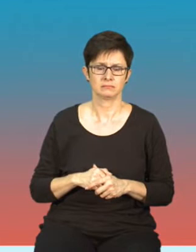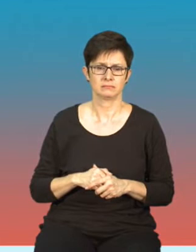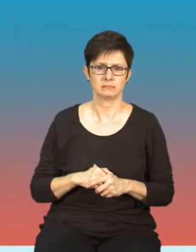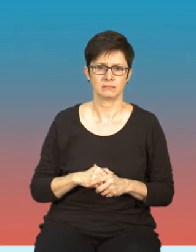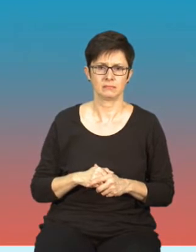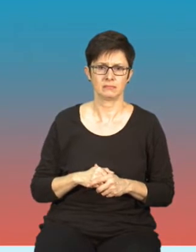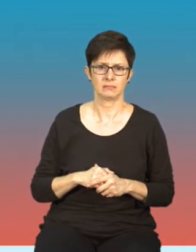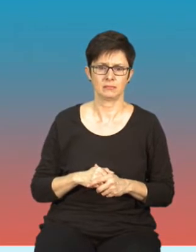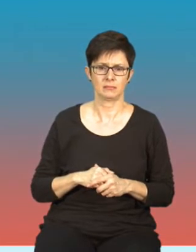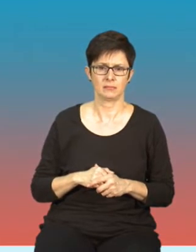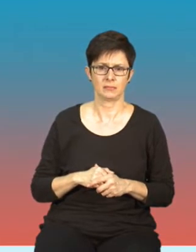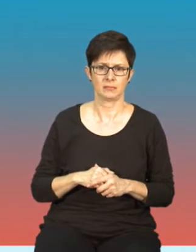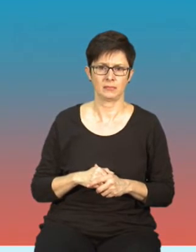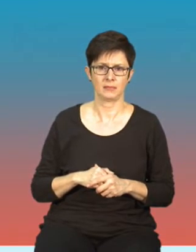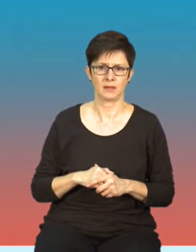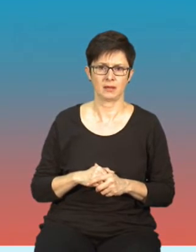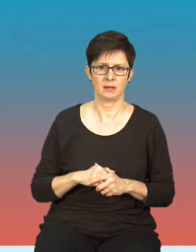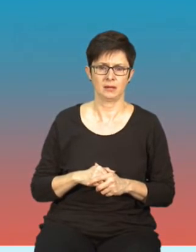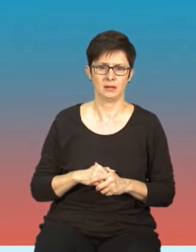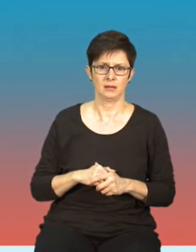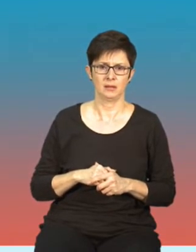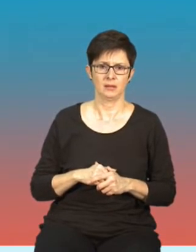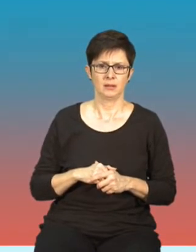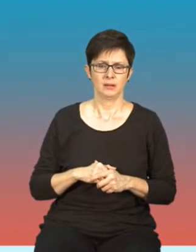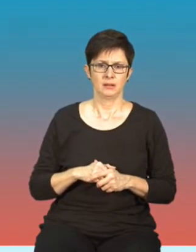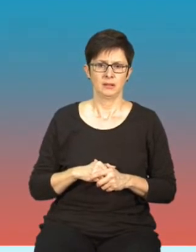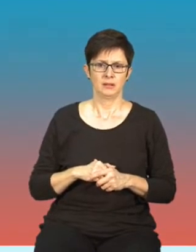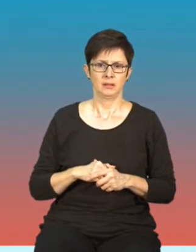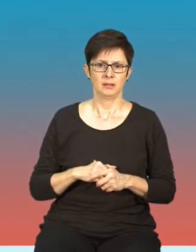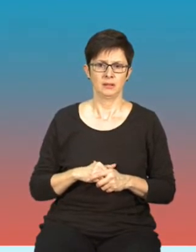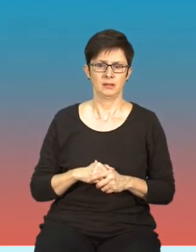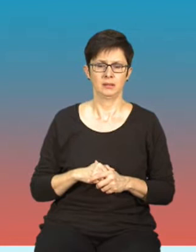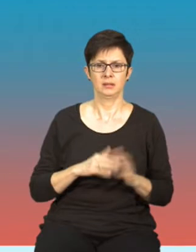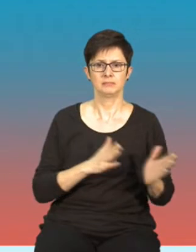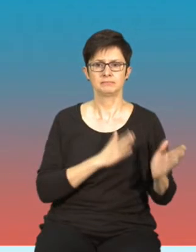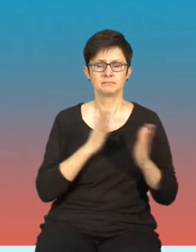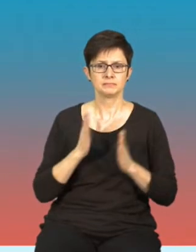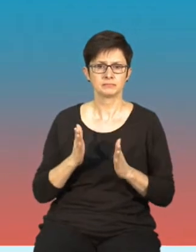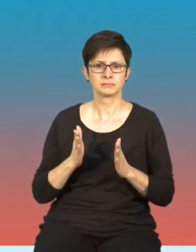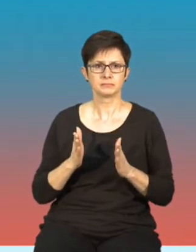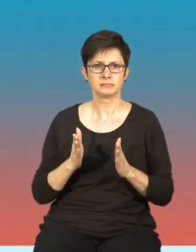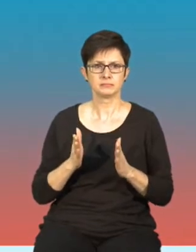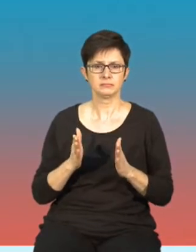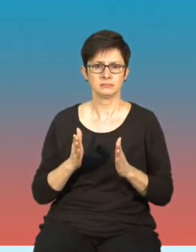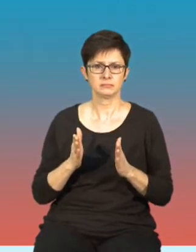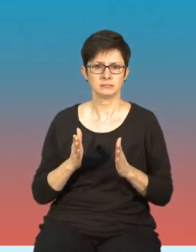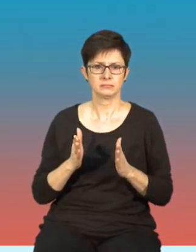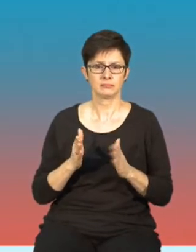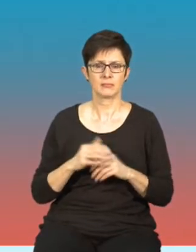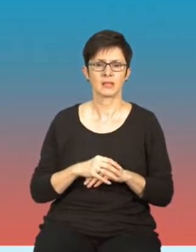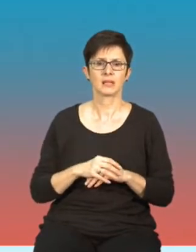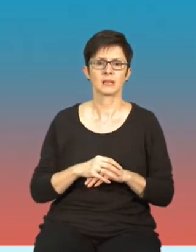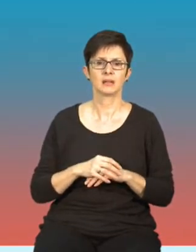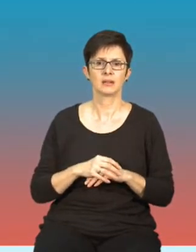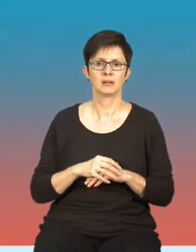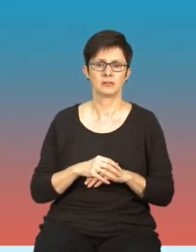Przechodząc do pytania, a tak naprawdę stwierdzenia, które przedstawiłem na początku,